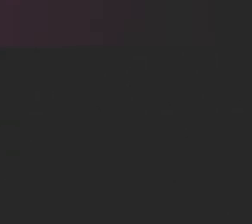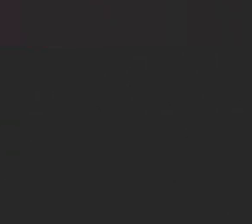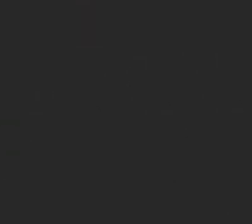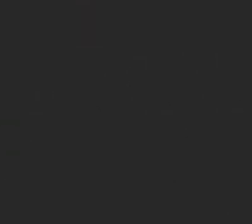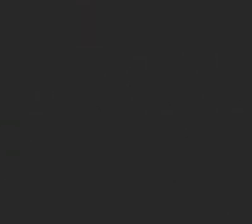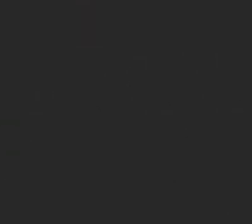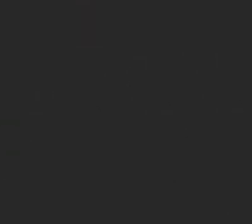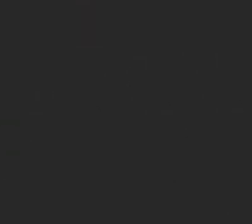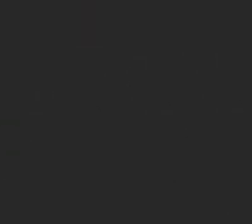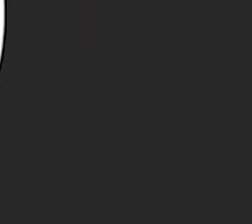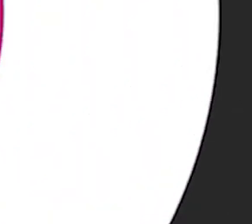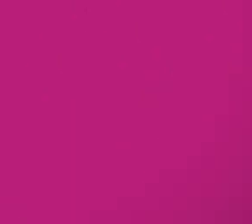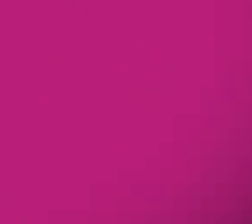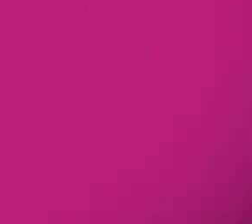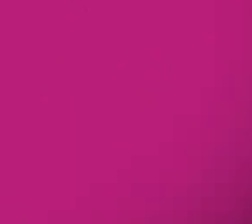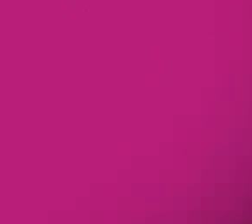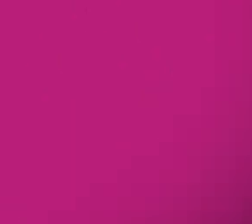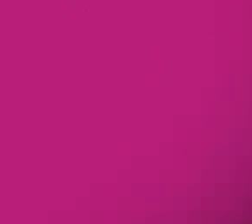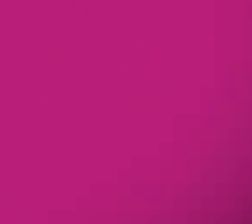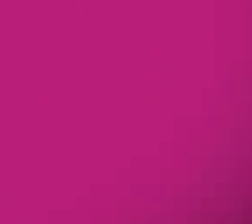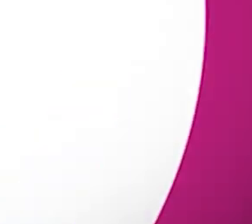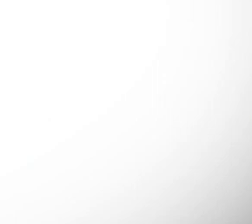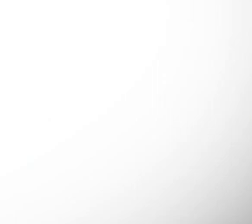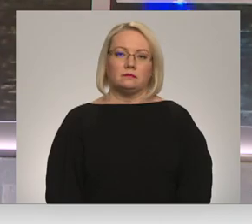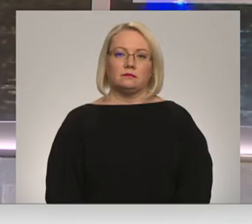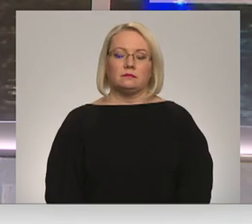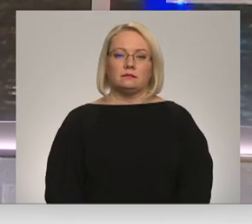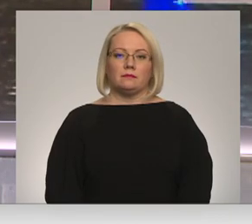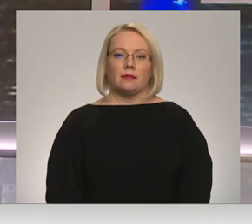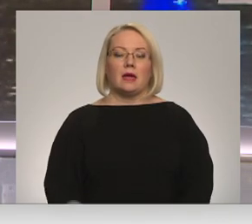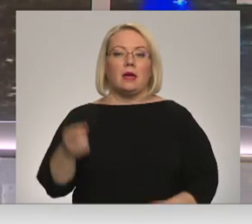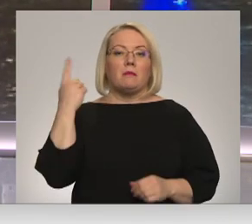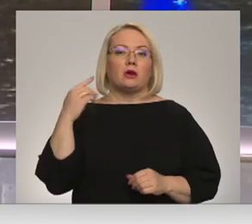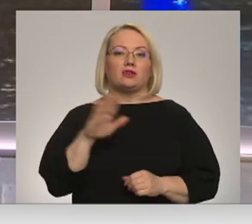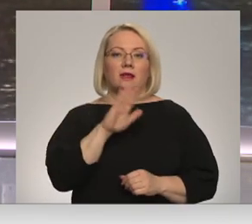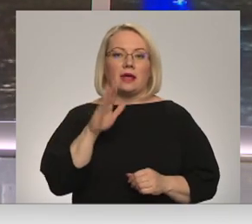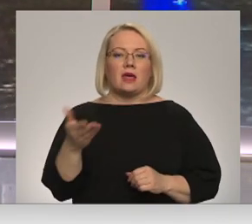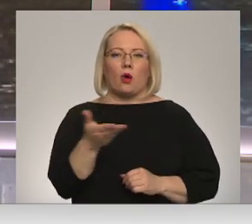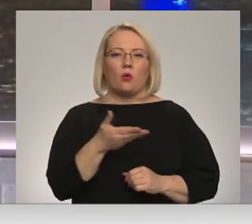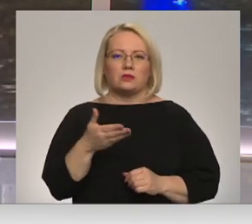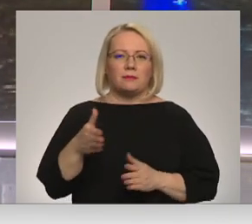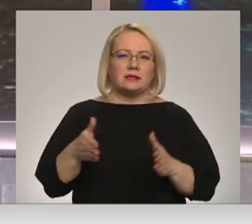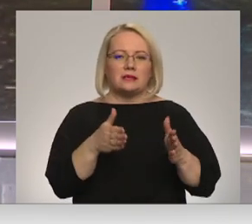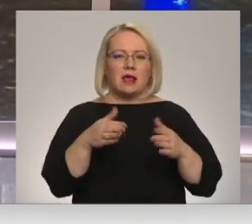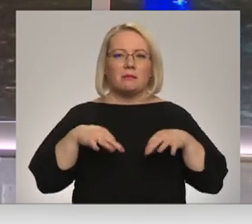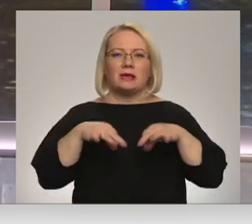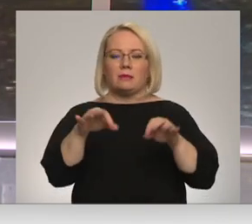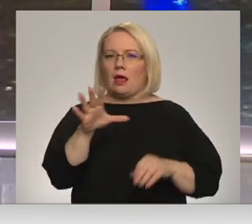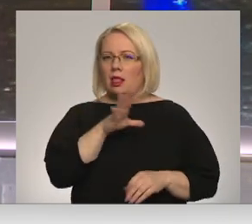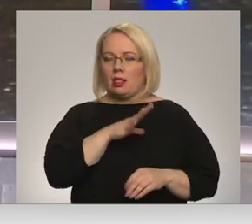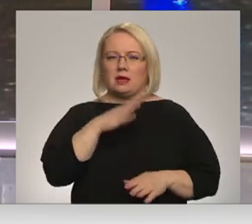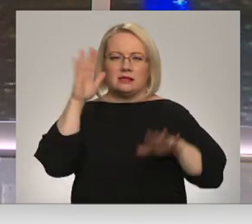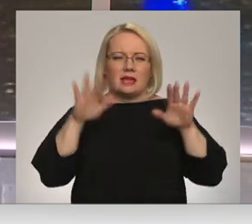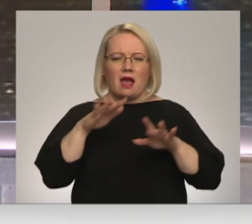Re! Viss ēters ir te! Pagājušajā dienaktī kurzemes ceļa kļuva neizbraucami. Sniega